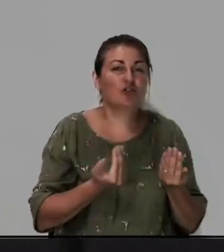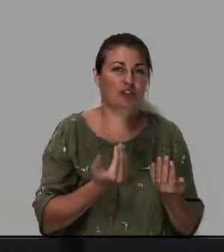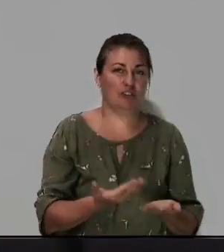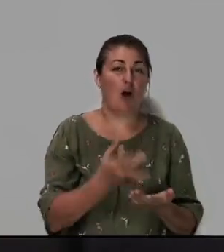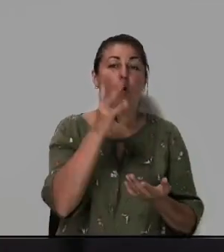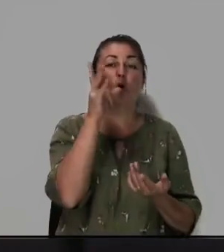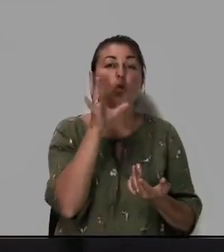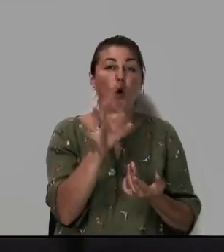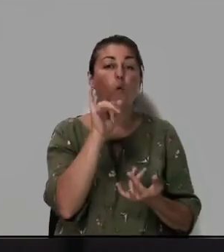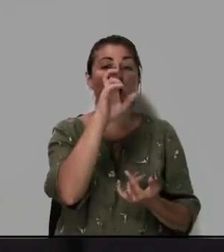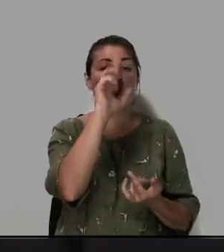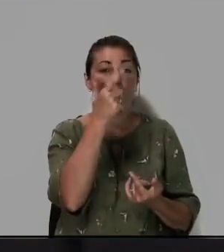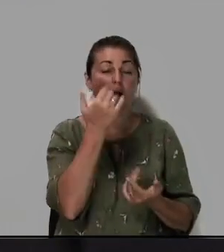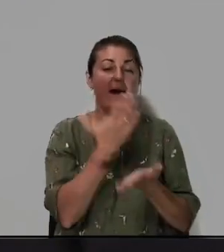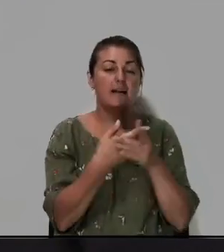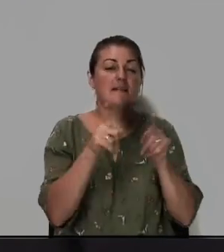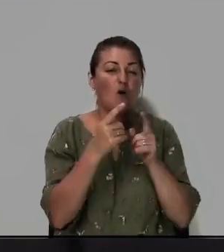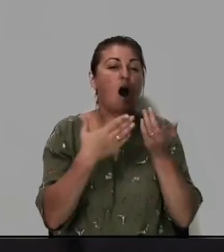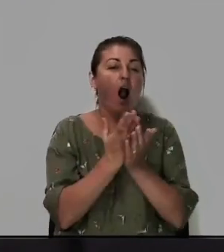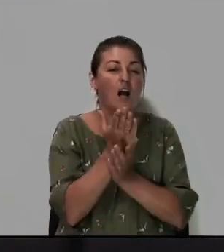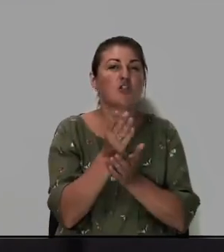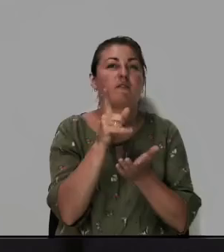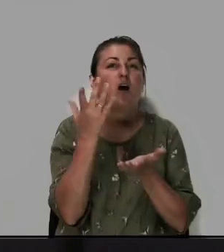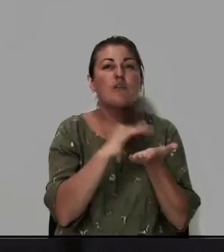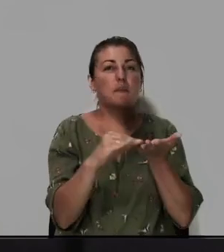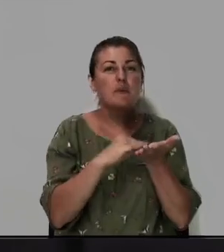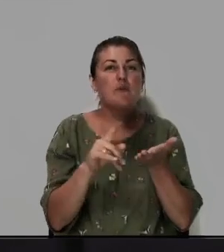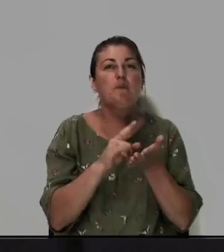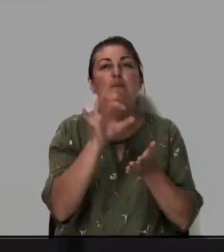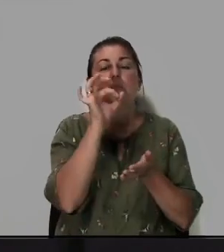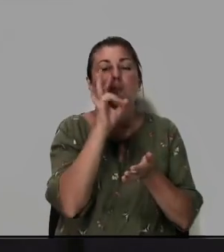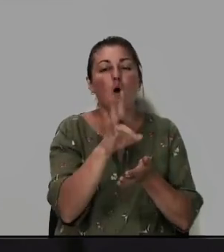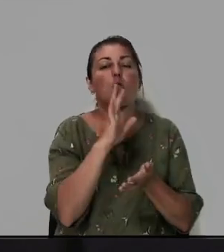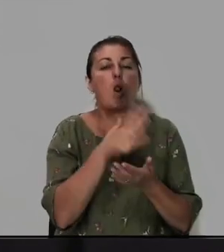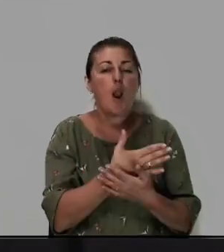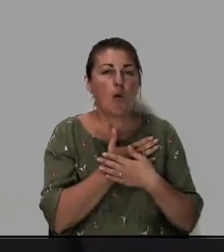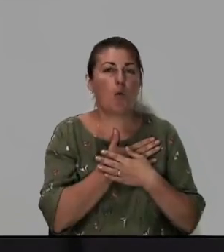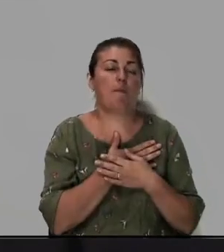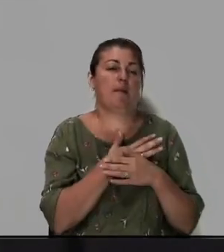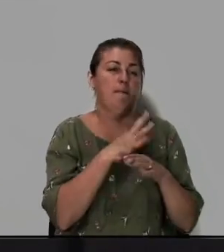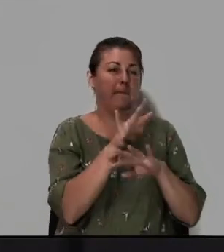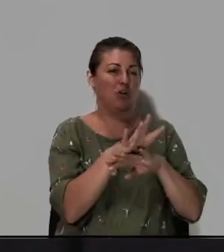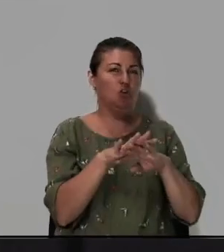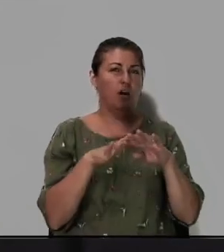Но у Бога есть такое качество, написано, что Он любит прощать.